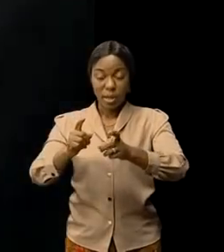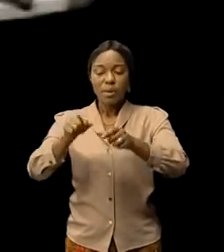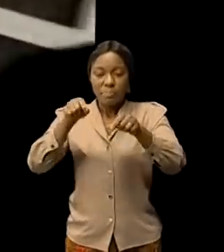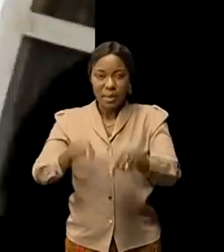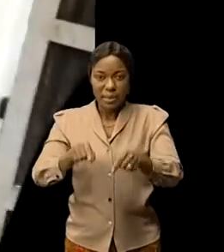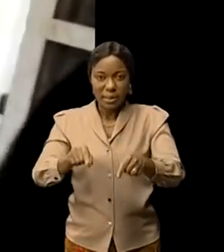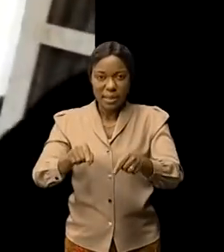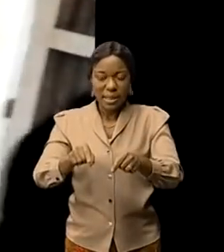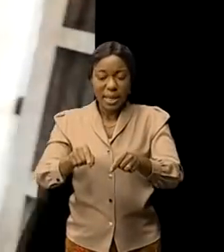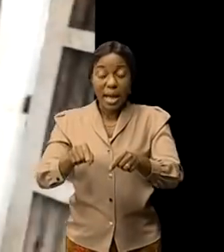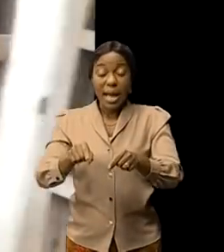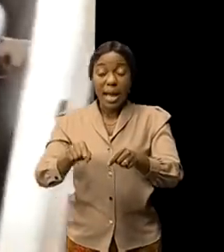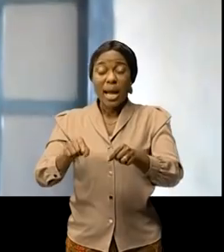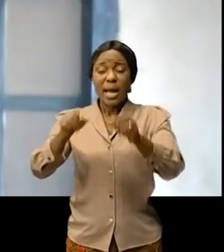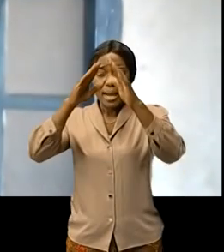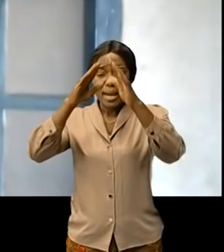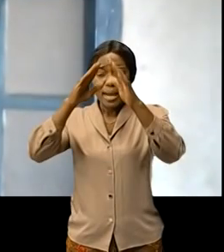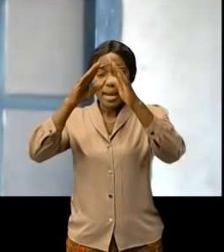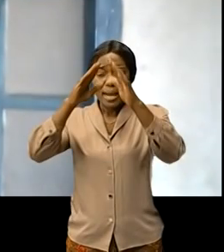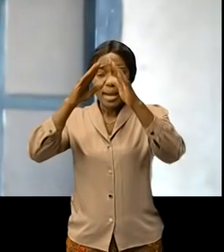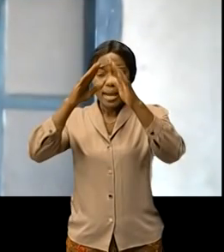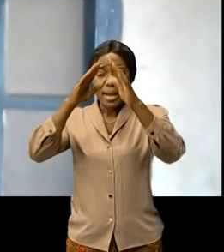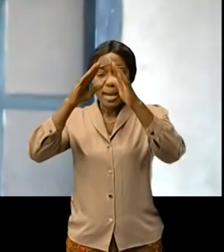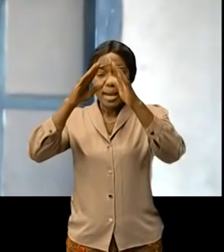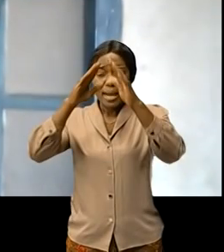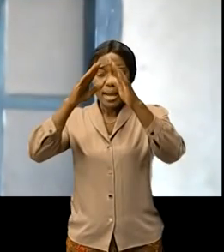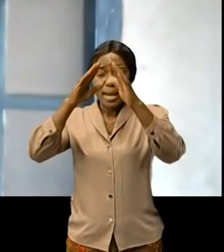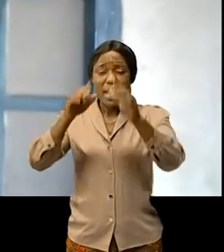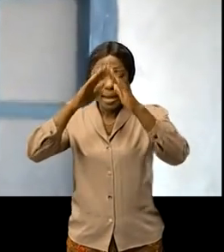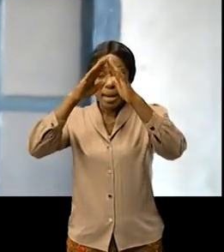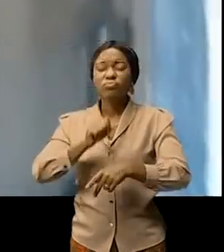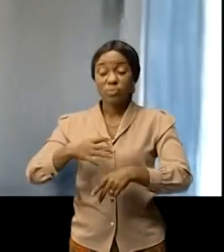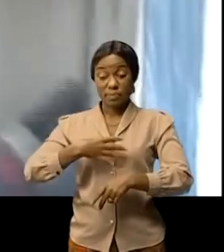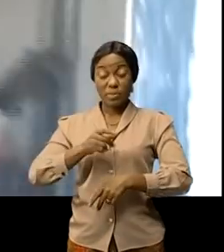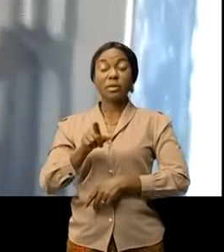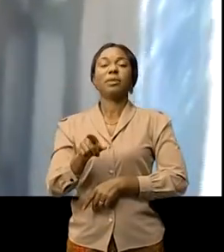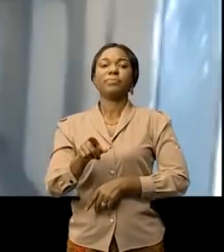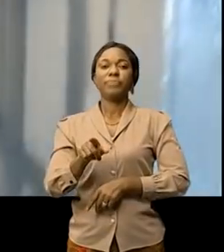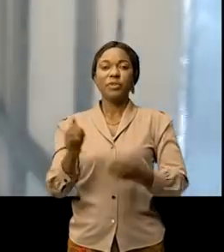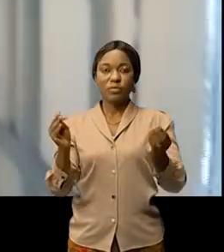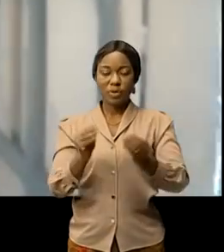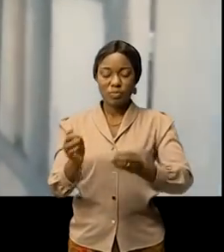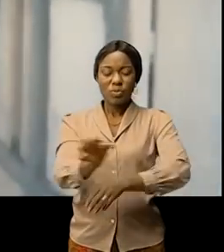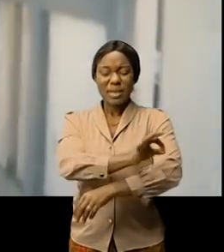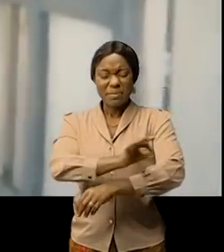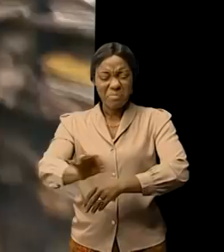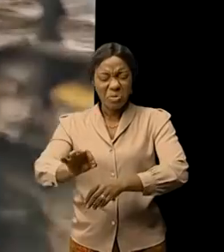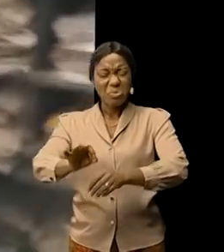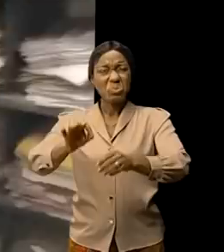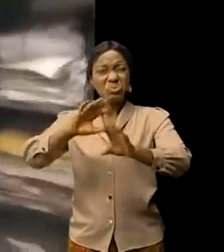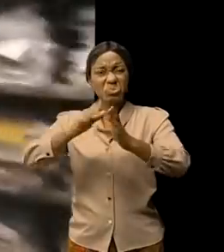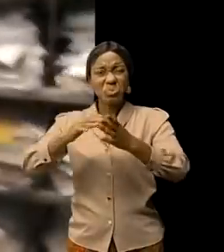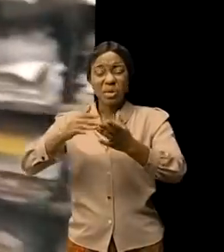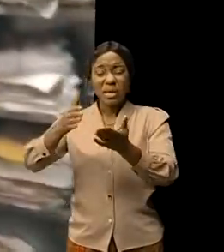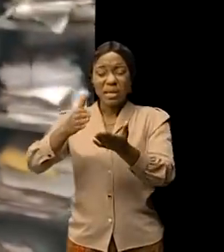vieillissant de l'époque colonial qui caresse innovant de la beauté aiguë de tous ces bureaux fait des documents poussiéreux